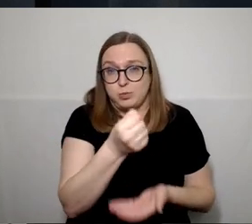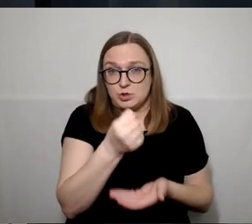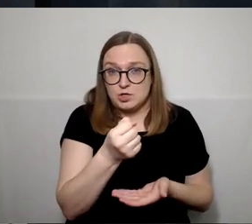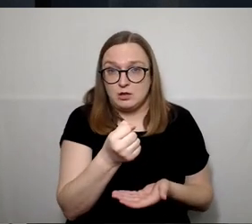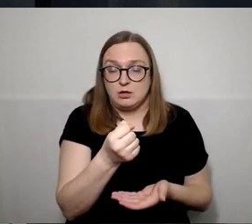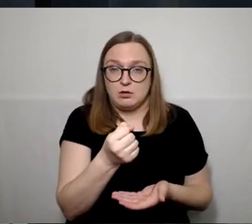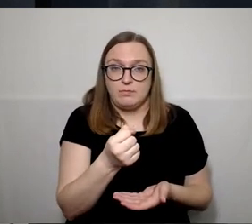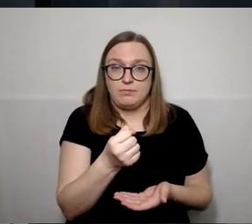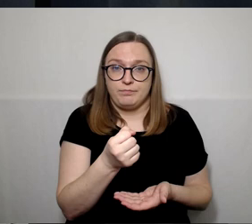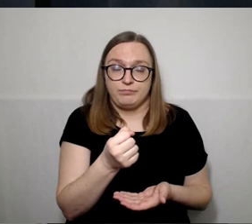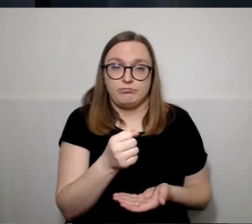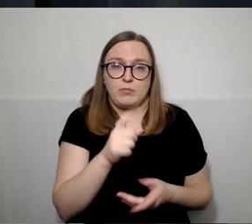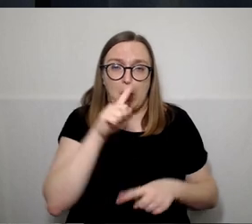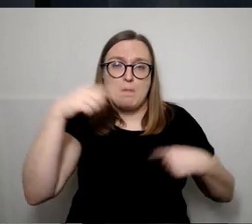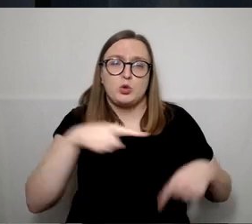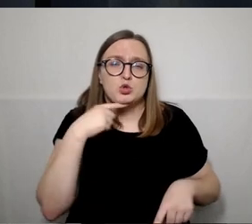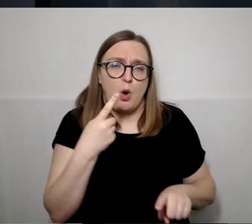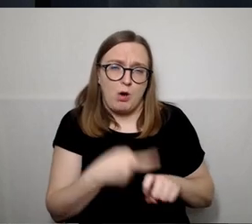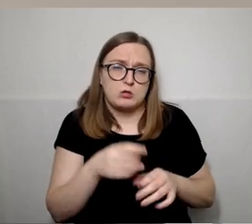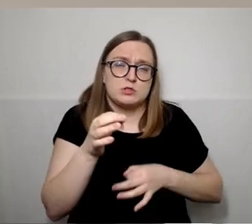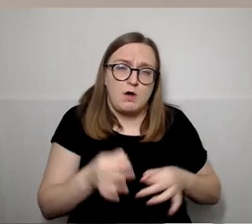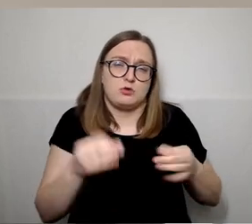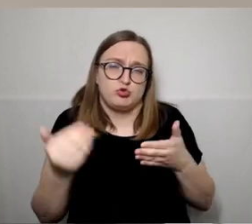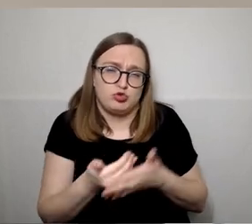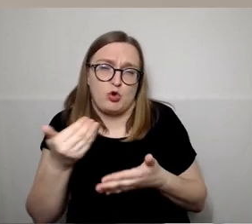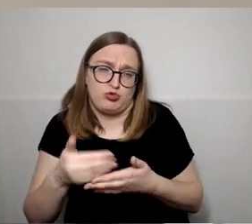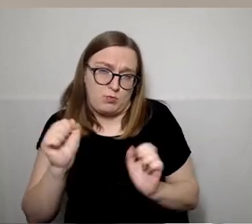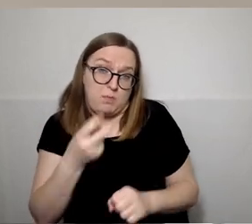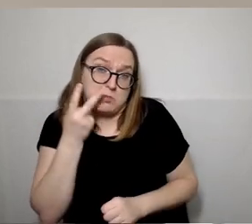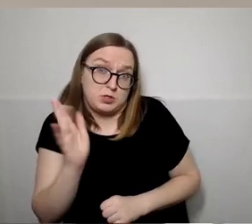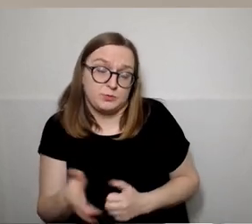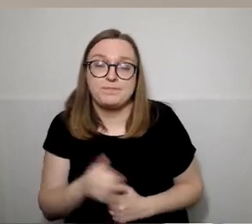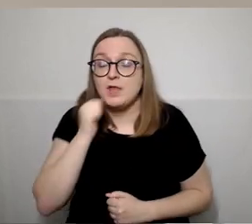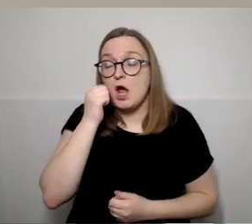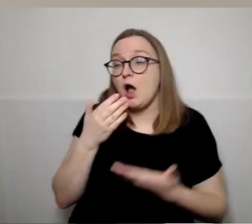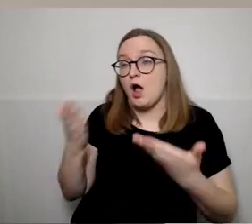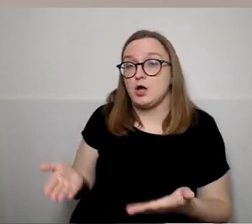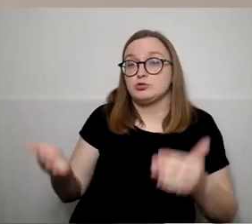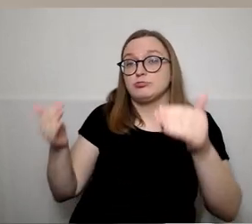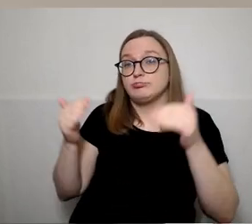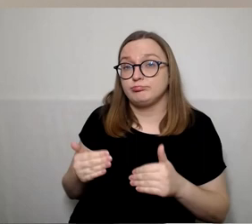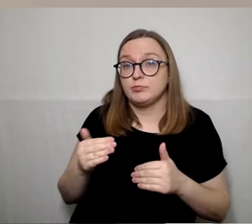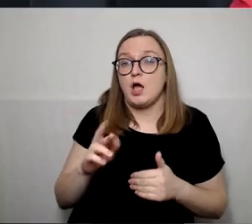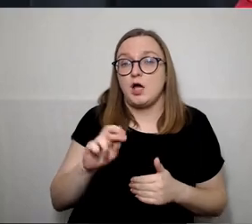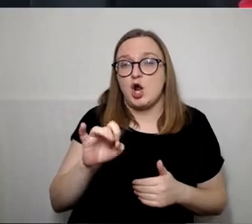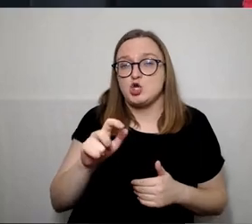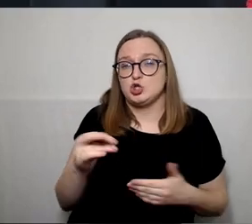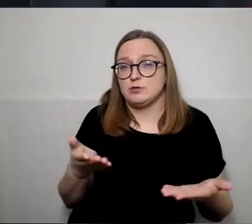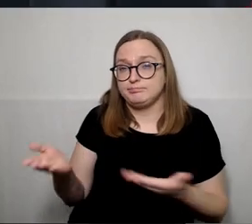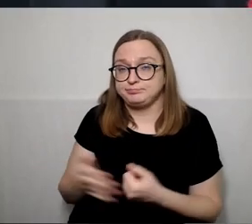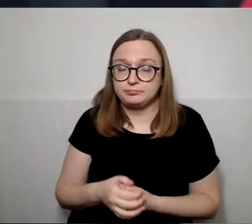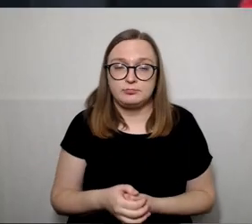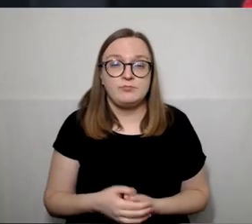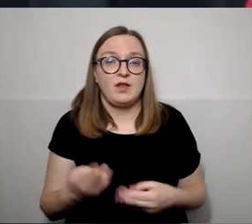kartą per svarstum per metus. Taip. Ačiū ir prašau, poniai Blanskyte raščia. Kadangi, kaip